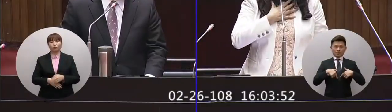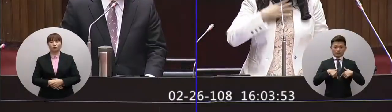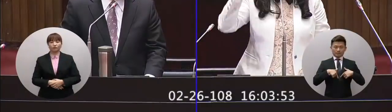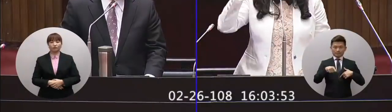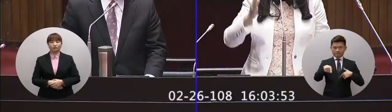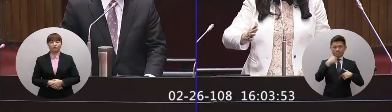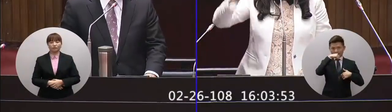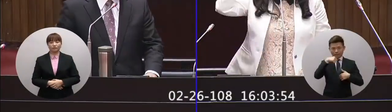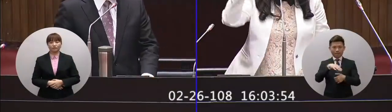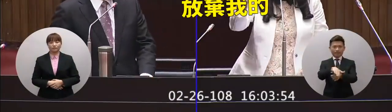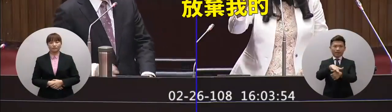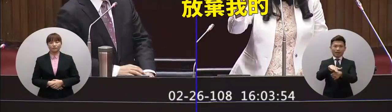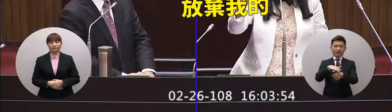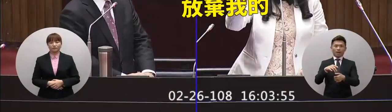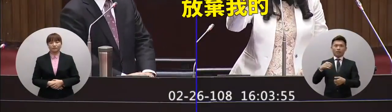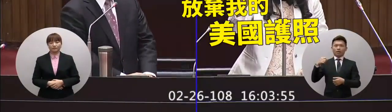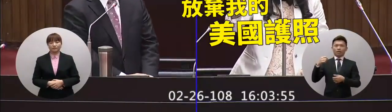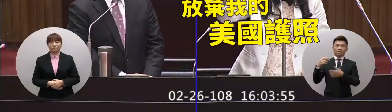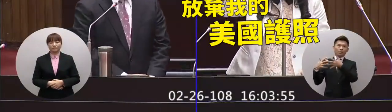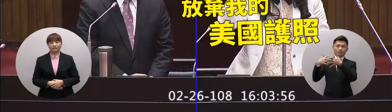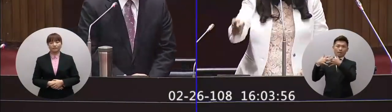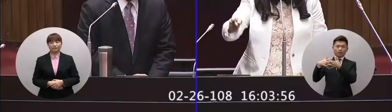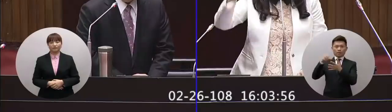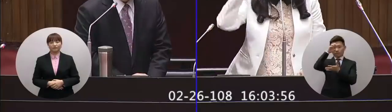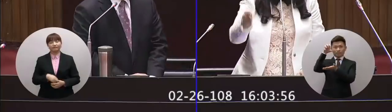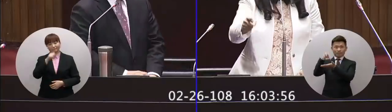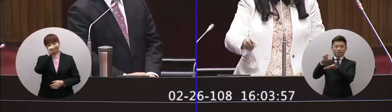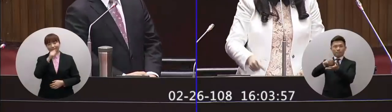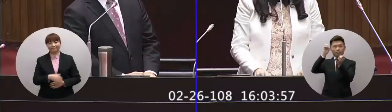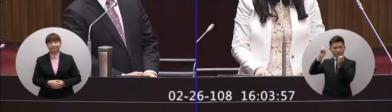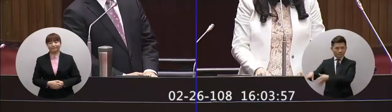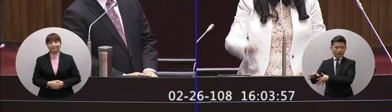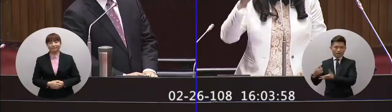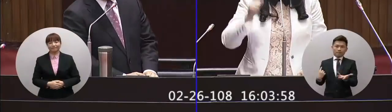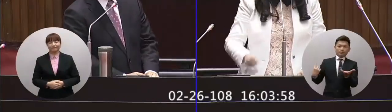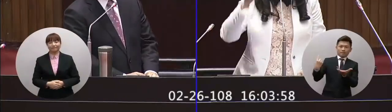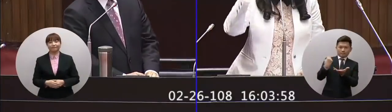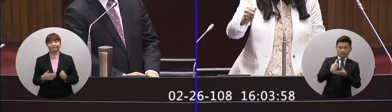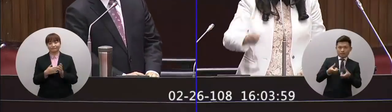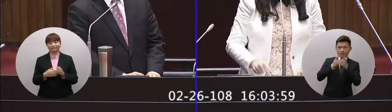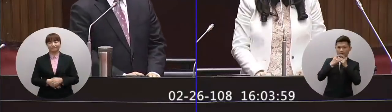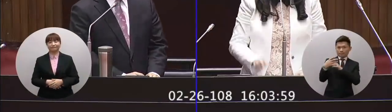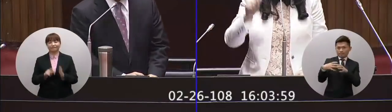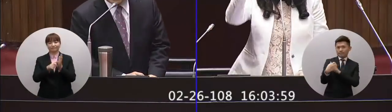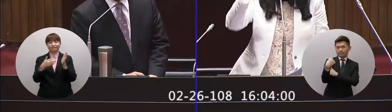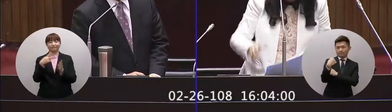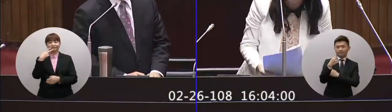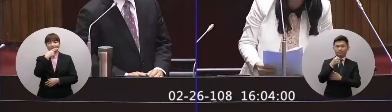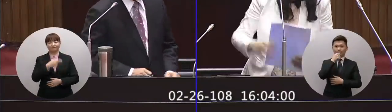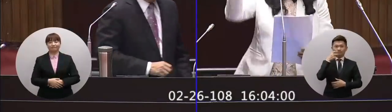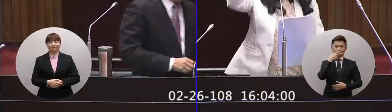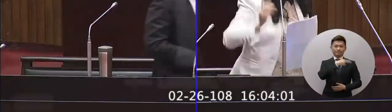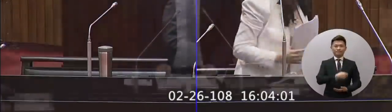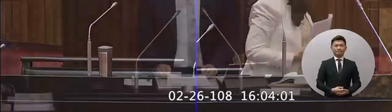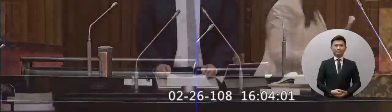愛台灣的心我不遠千里放棄我的美國護照一心一意回來跟台灣人民打拚這就是我 els請淋眼